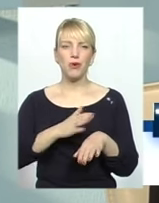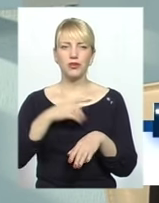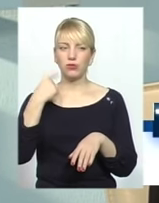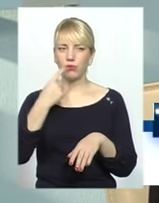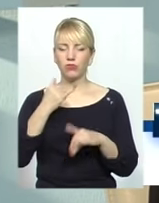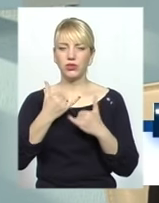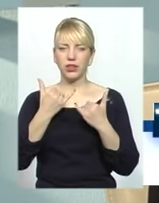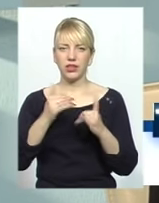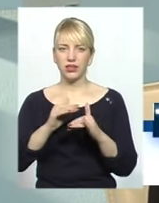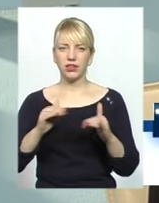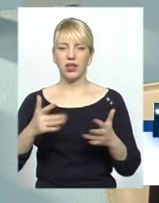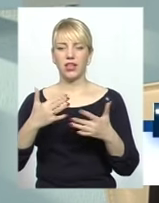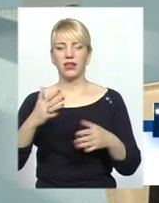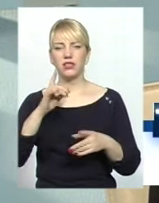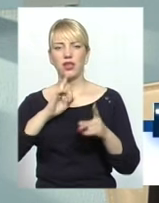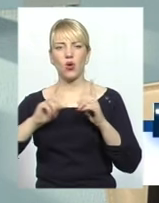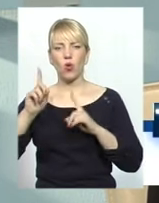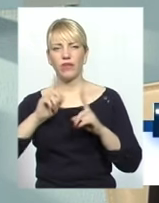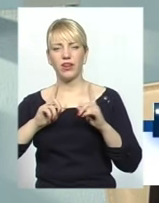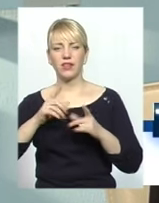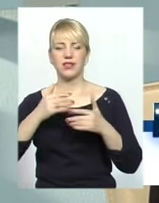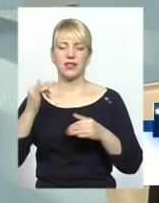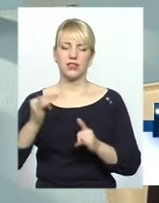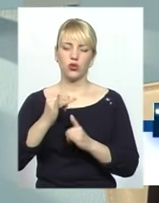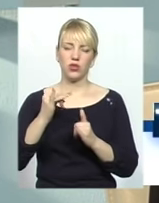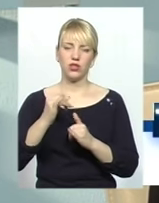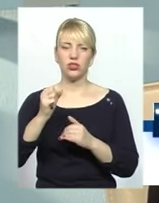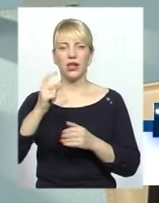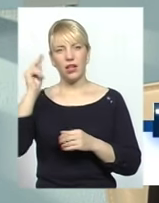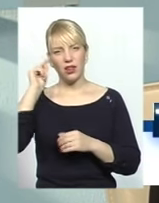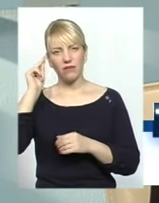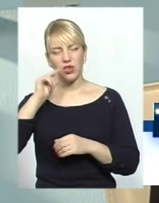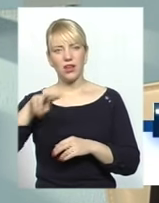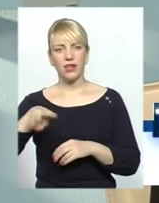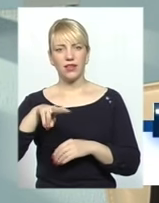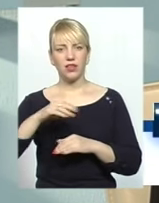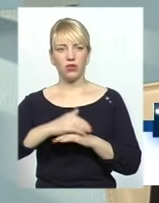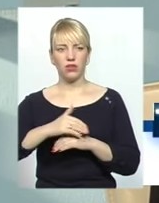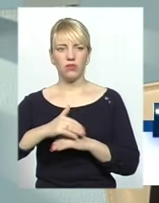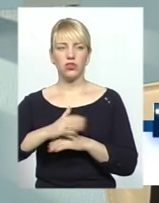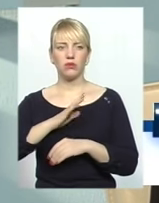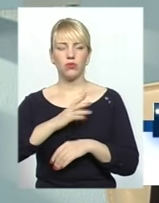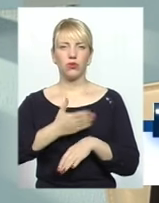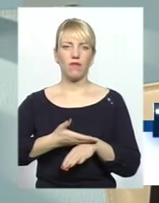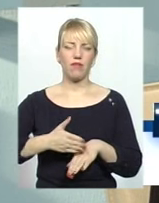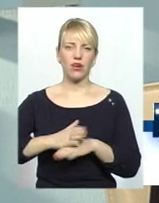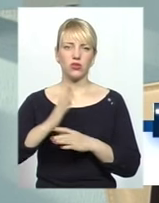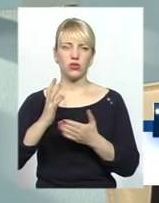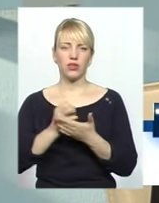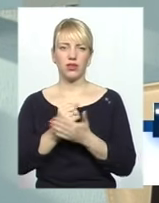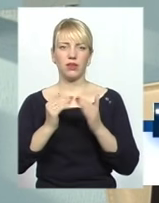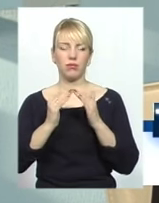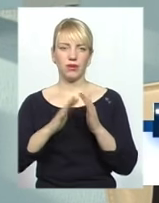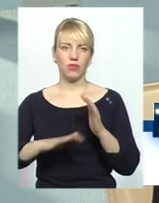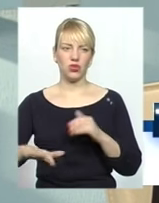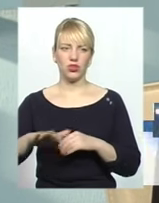різні конференції, історичні, і такі навчальні, і літературні вечори. Дуже було важко віднайти приміщення.